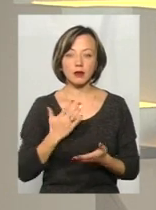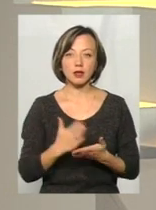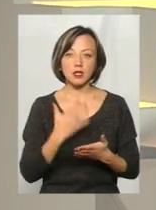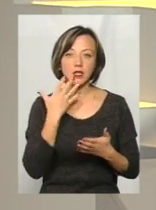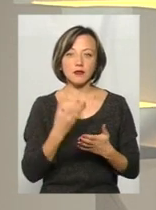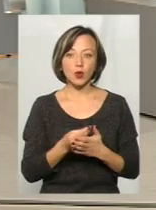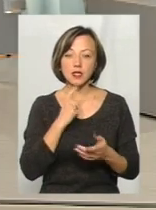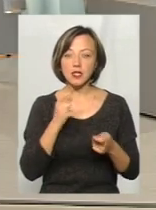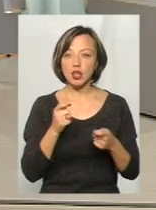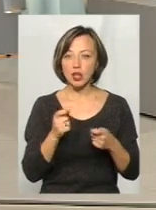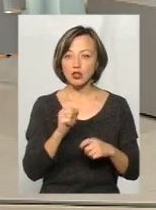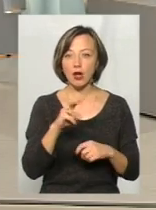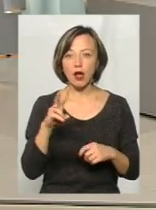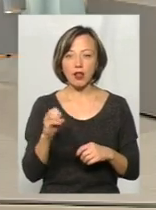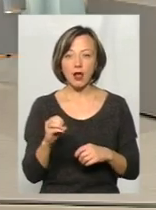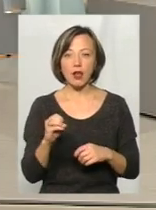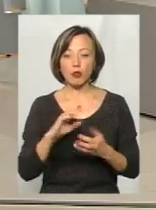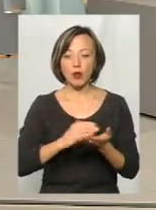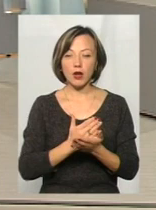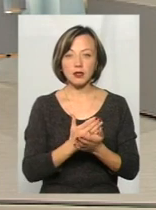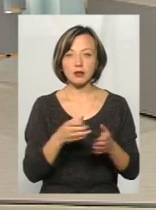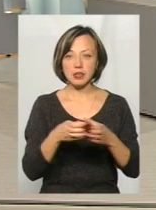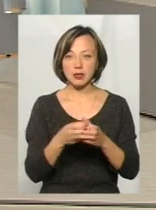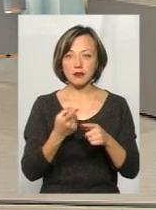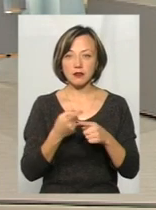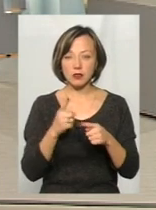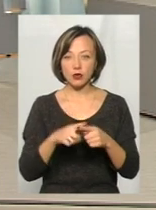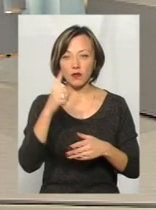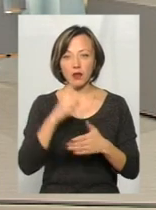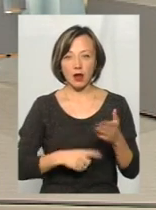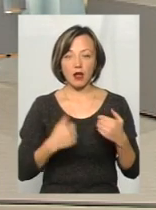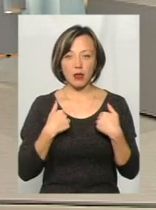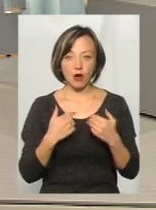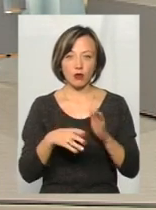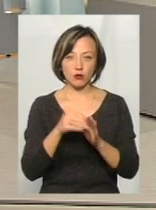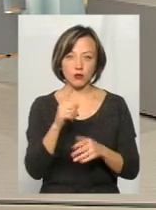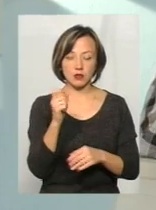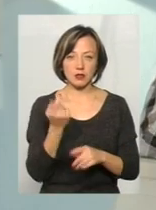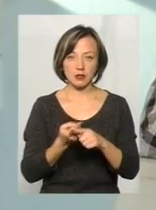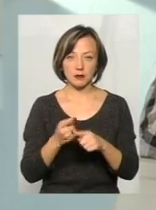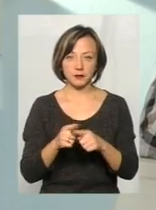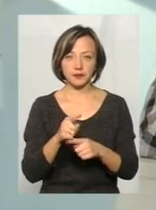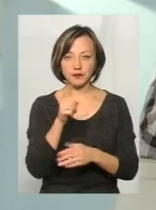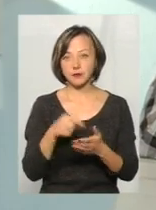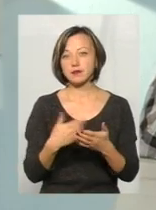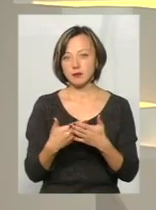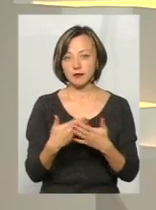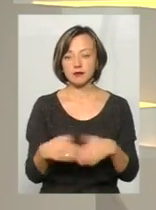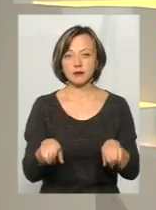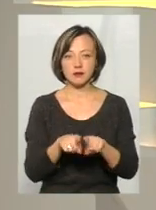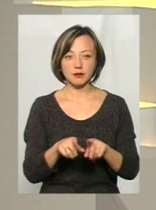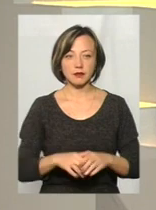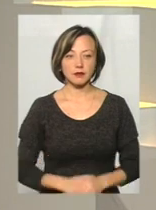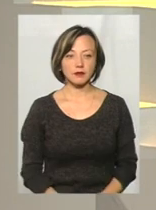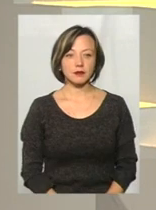свої застереження, але я вду поліцсили, в цій поліцсилі я довіряю, я голосую за неї. Десь приблизно так. В